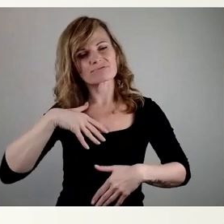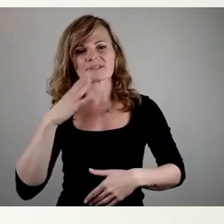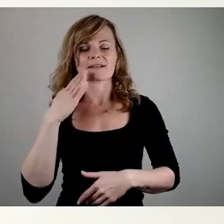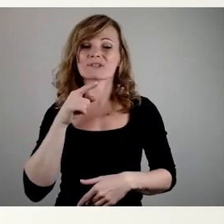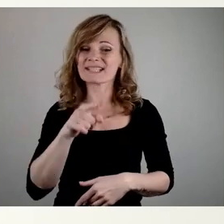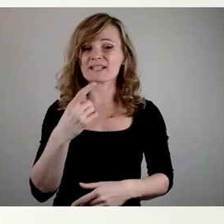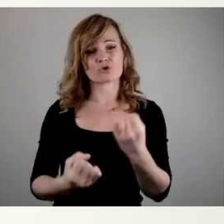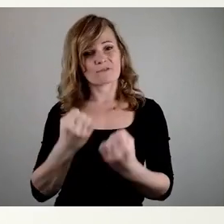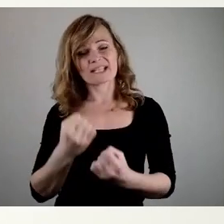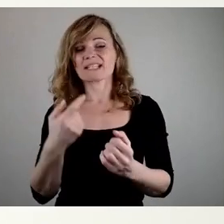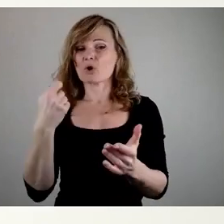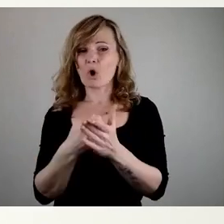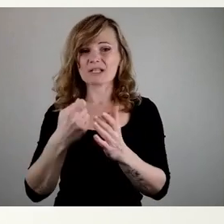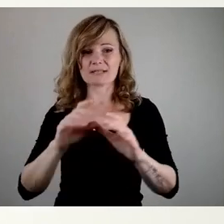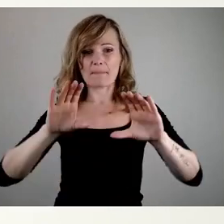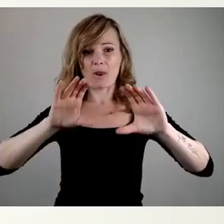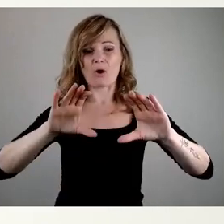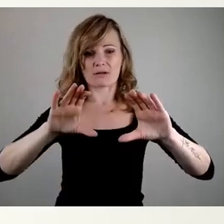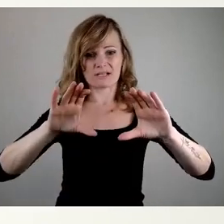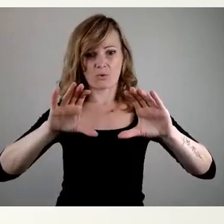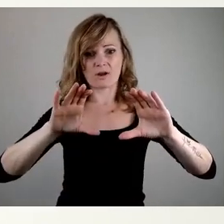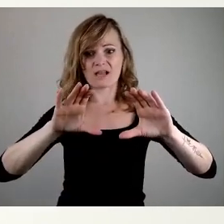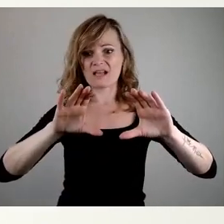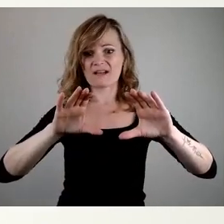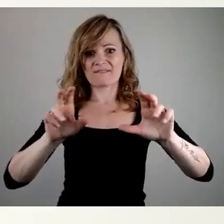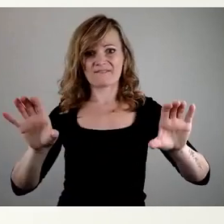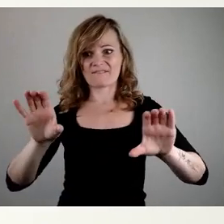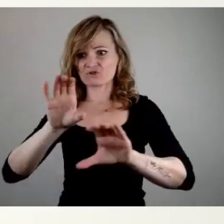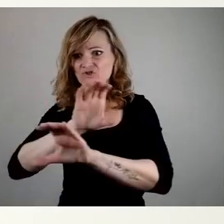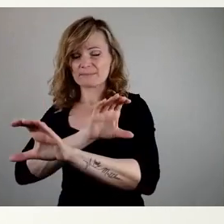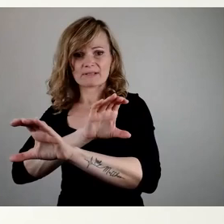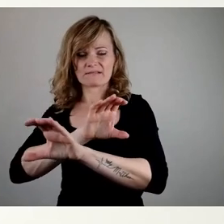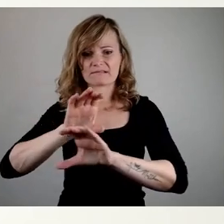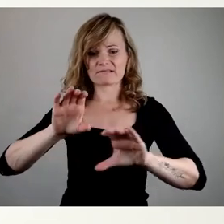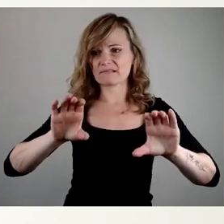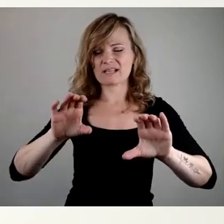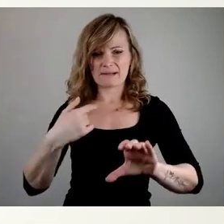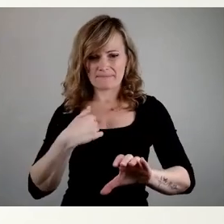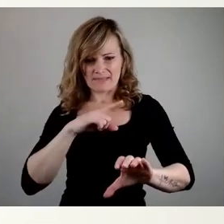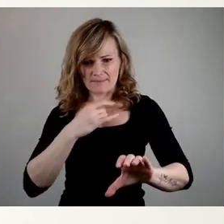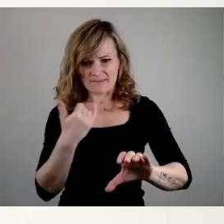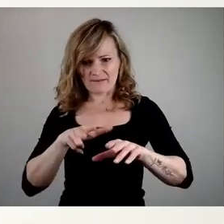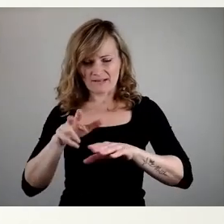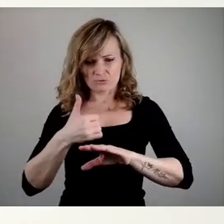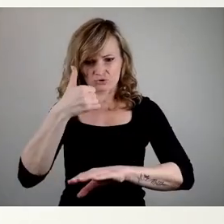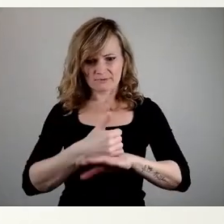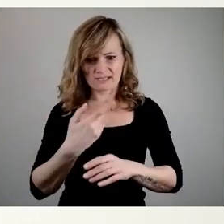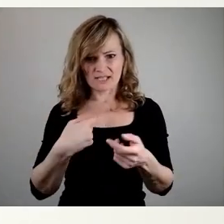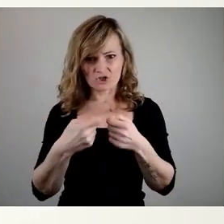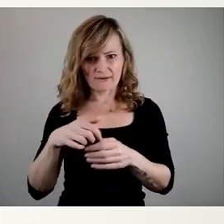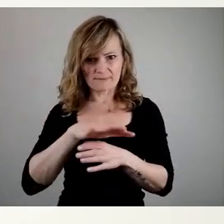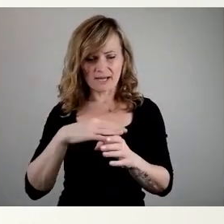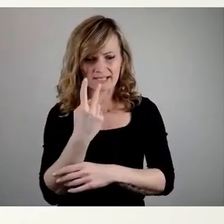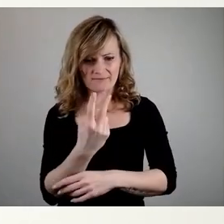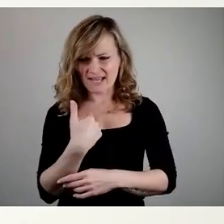Kostenglöcke zu verschieben. Aber wie soll ich dann als Verwaltung an der Spitze des Geschäftsbereichs 2 argumentieren,